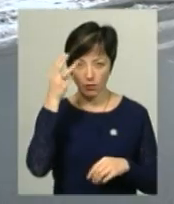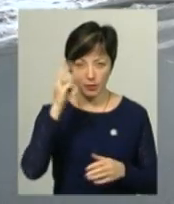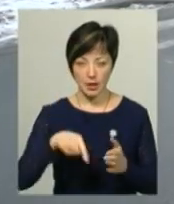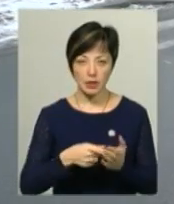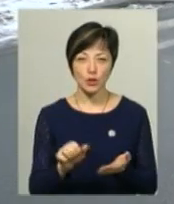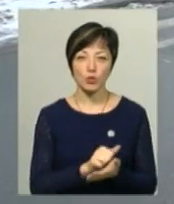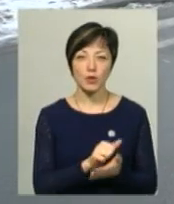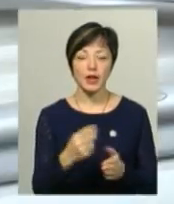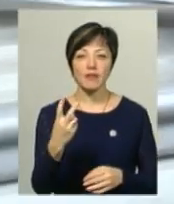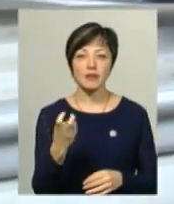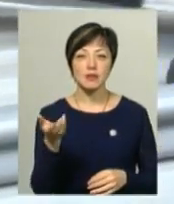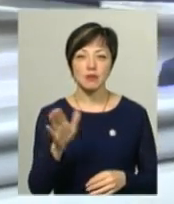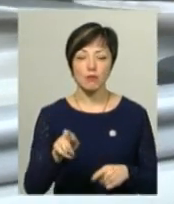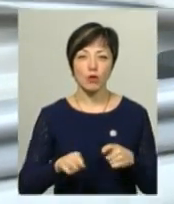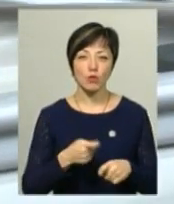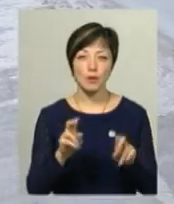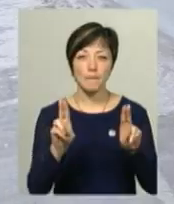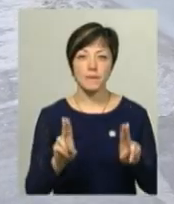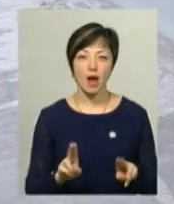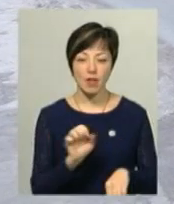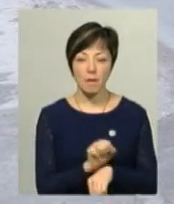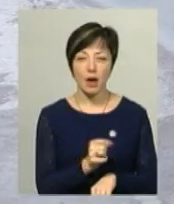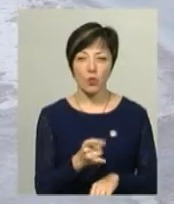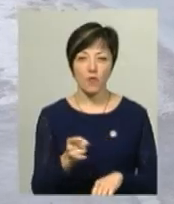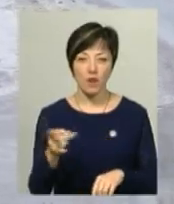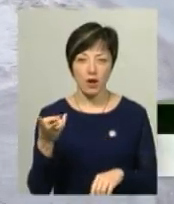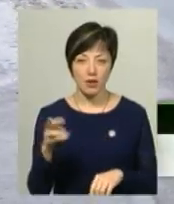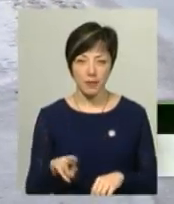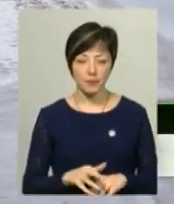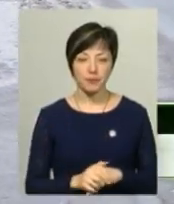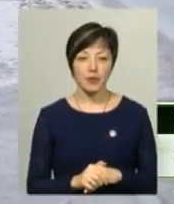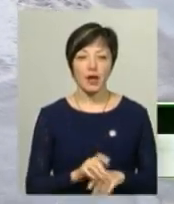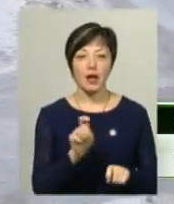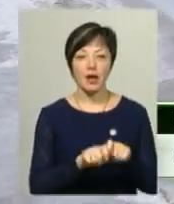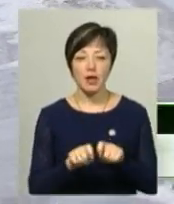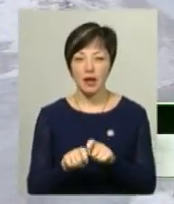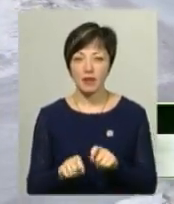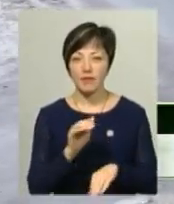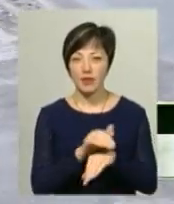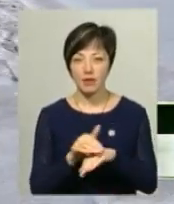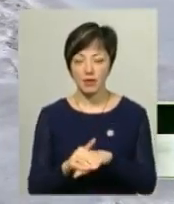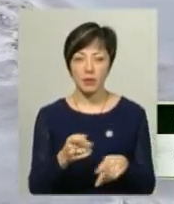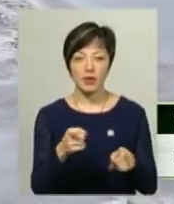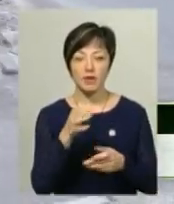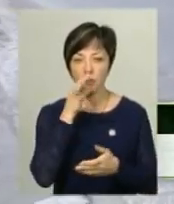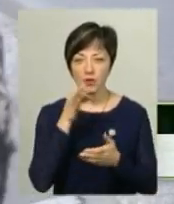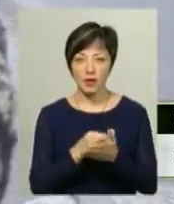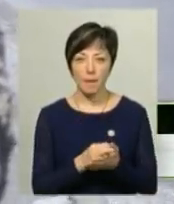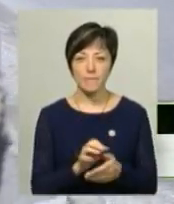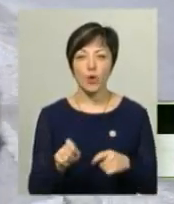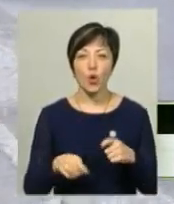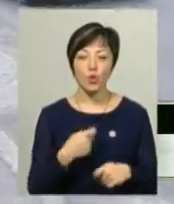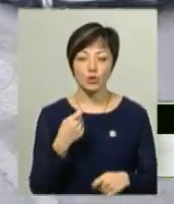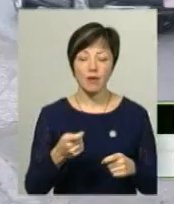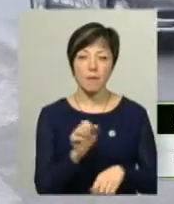задокументовано 200 порушень правил паркування. Патрульні організували рейд по виявленню та притягненню до відповідальності порушників в сфері паркування.